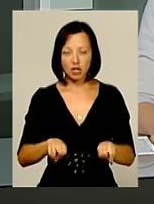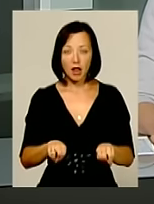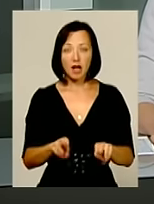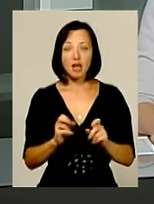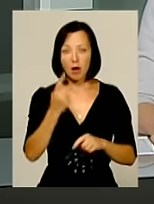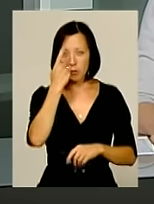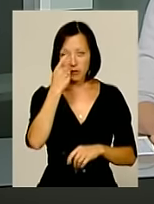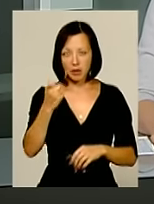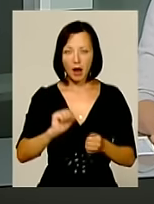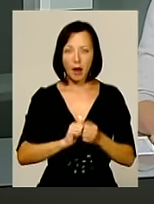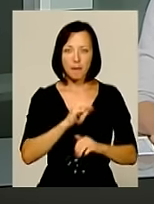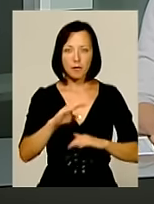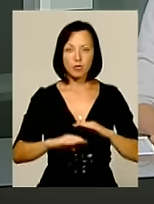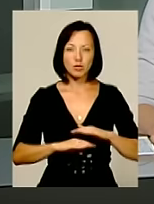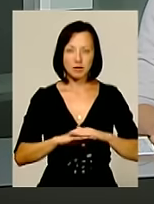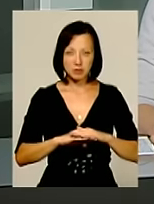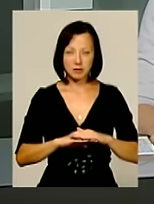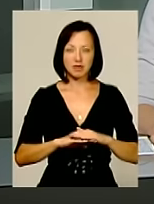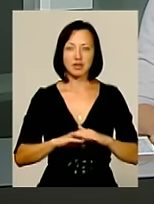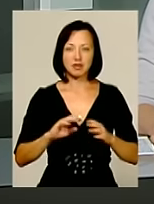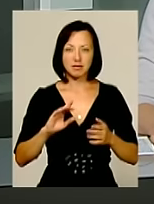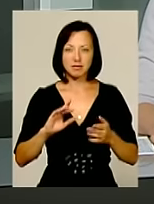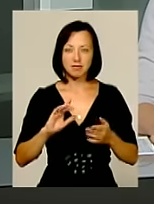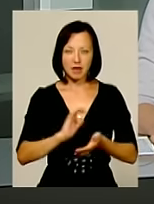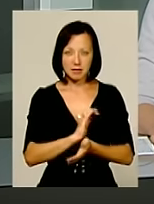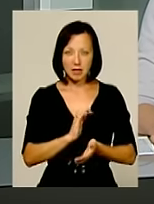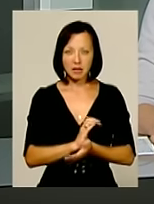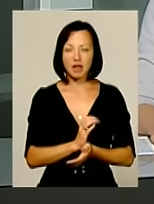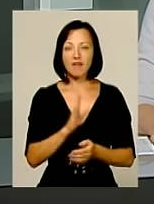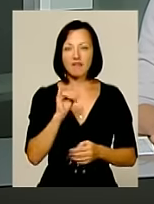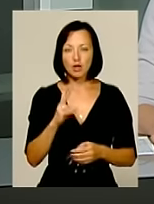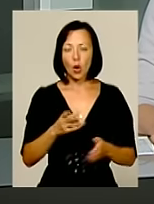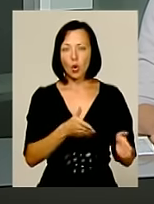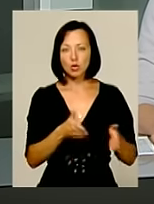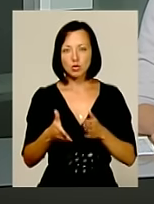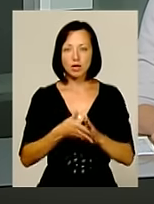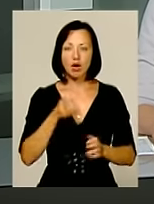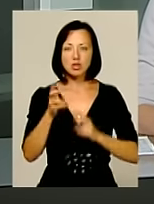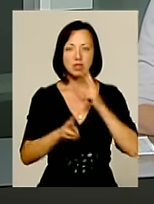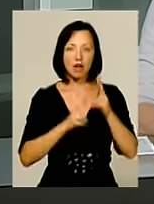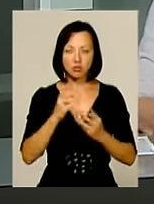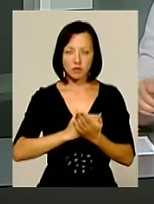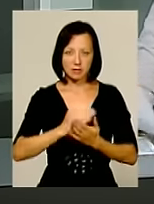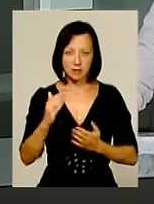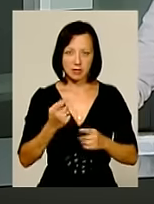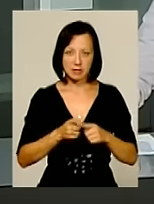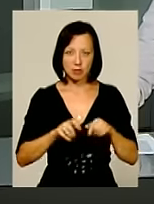Як повідомляє Кам'янець-Вечірній, наразі Сергій Макоцей вже готується оскаржувати рішення в касаційній інстанції.